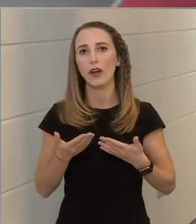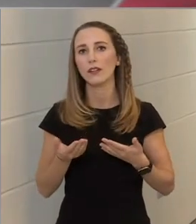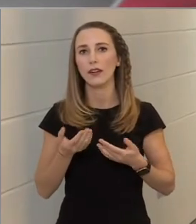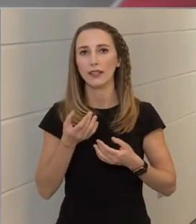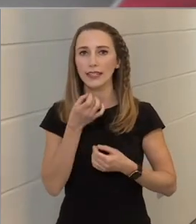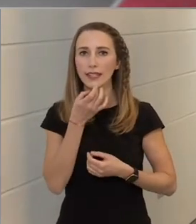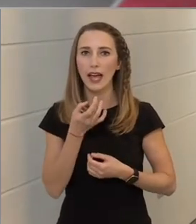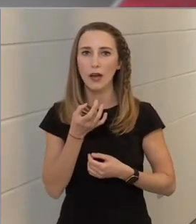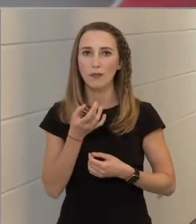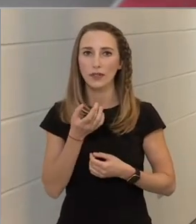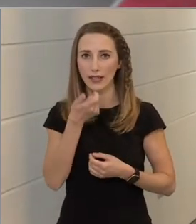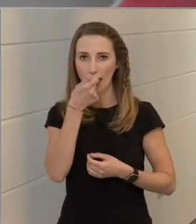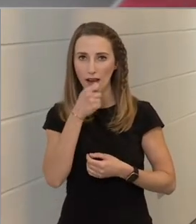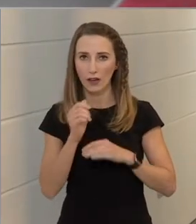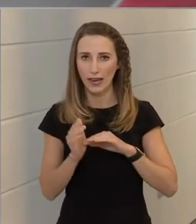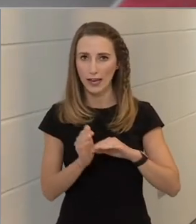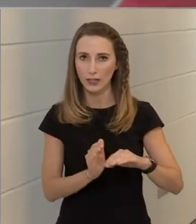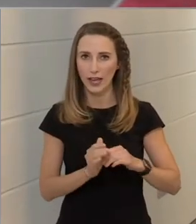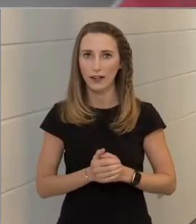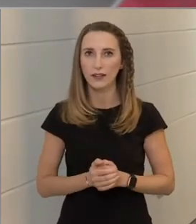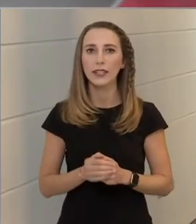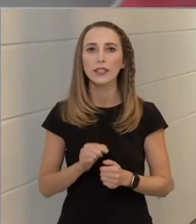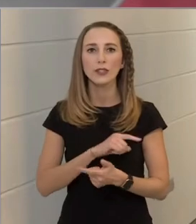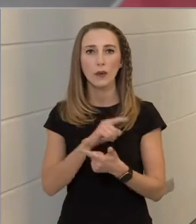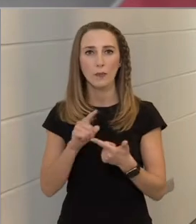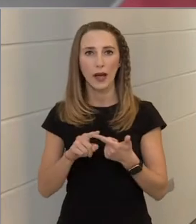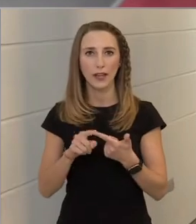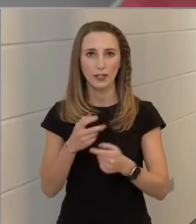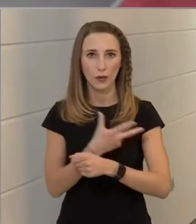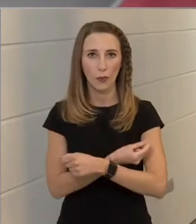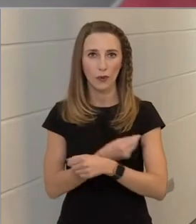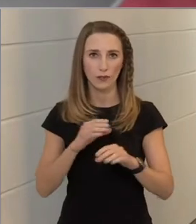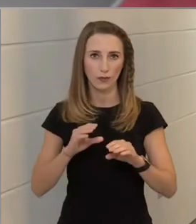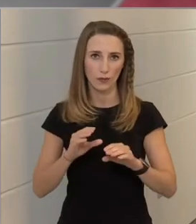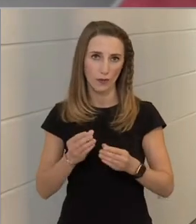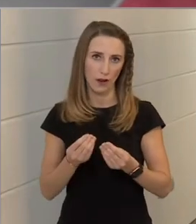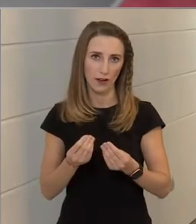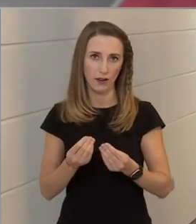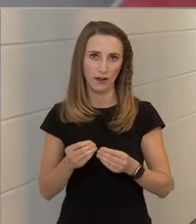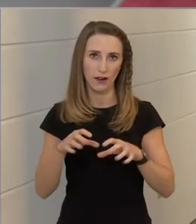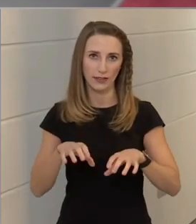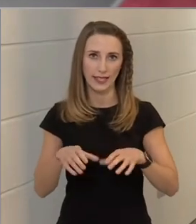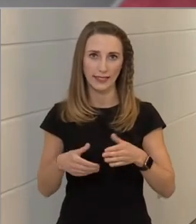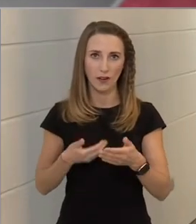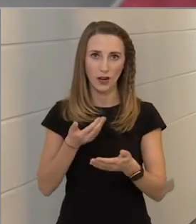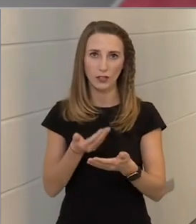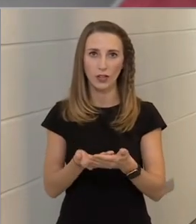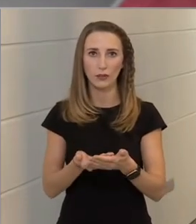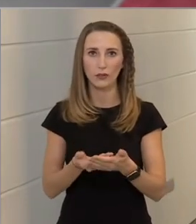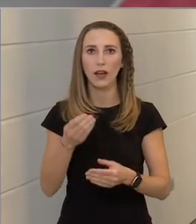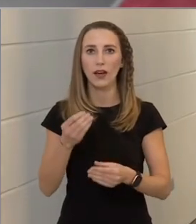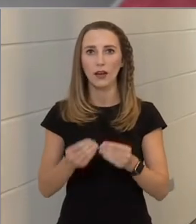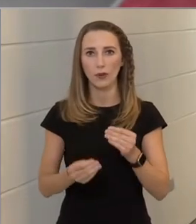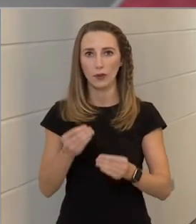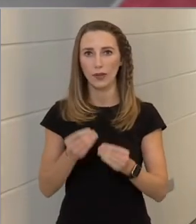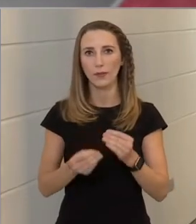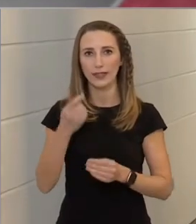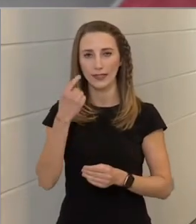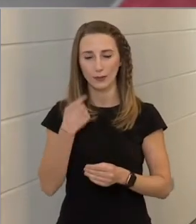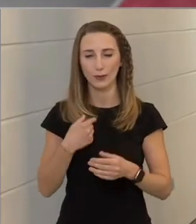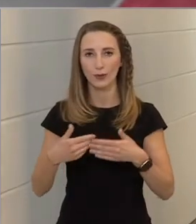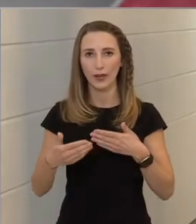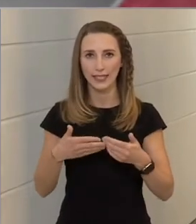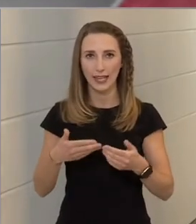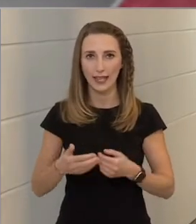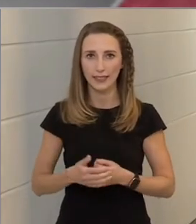inkább az elhagyására, és egy másik oltóanyagra tesz javaslatot, ezt a problémát is tudjuk